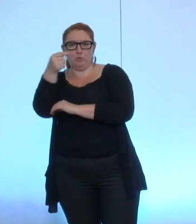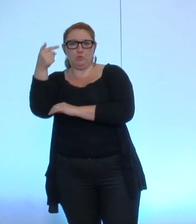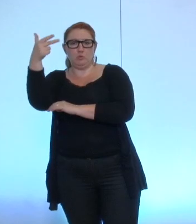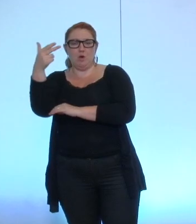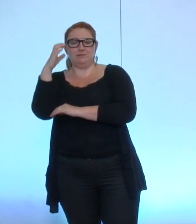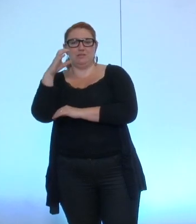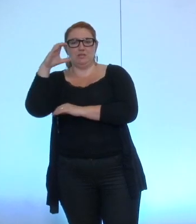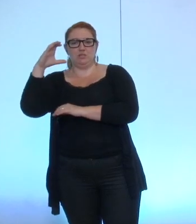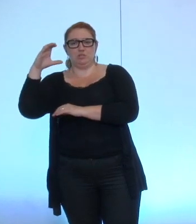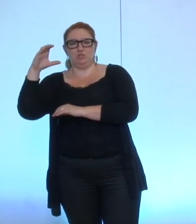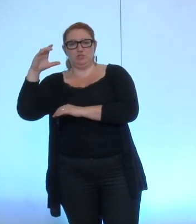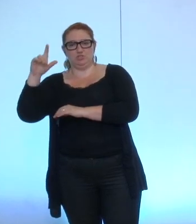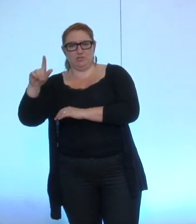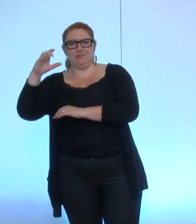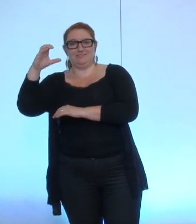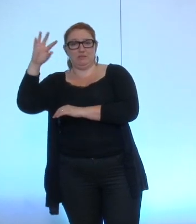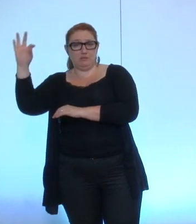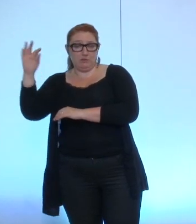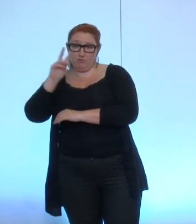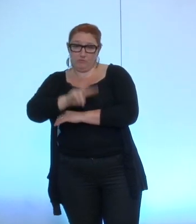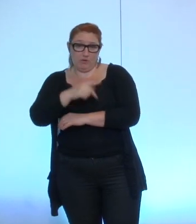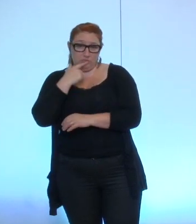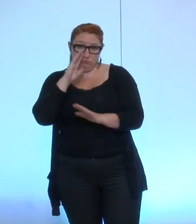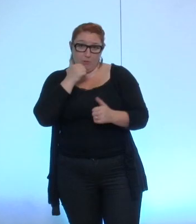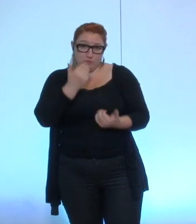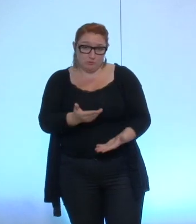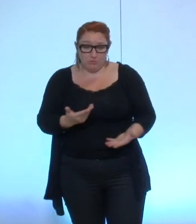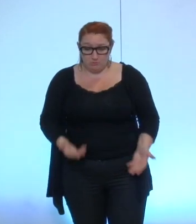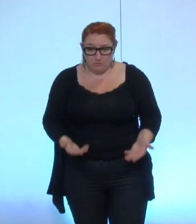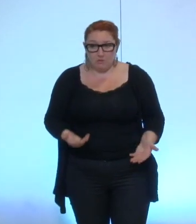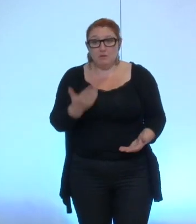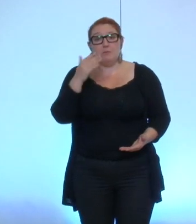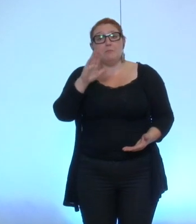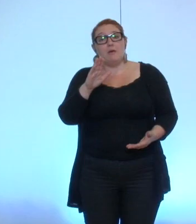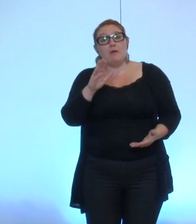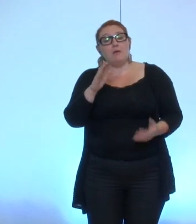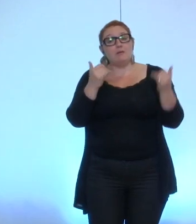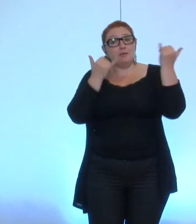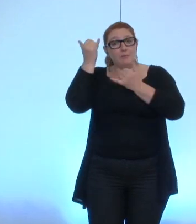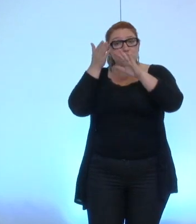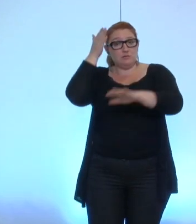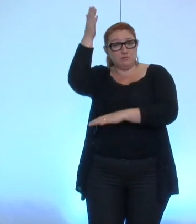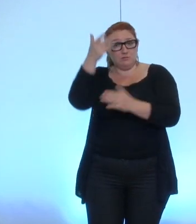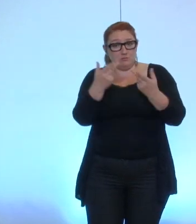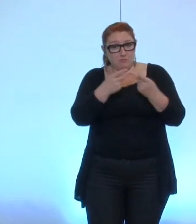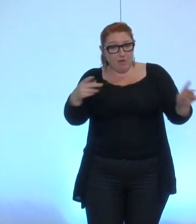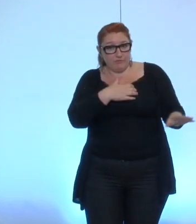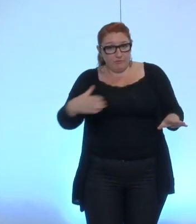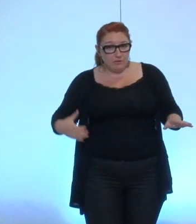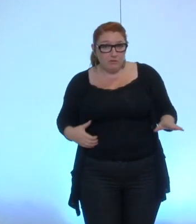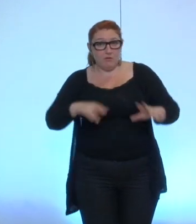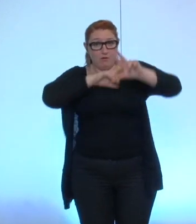pour l'instant pas lieu d'être toutefois si la ville venait à avoir des conventions de régie intéressée elle se